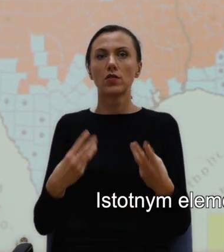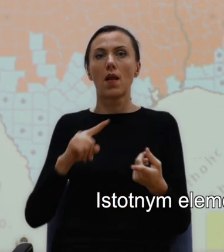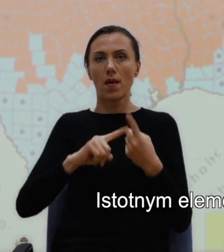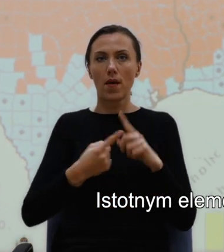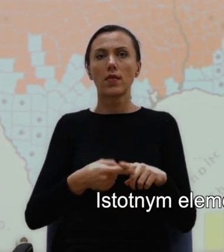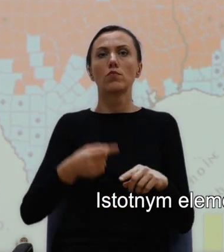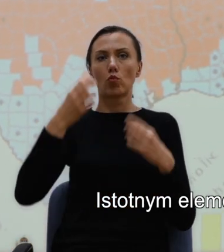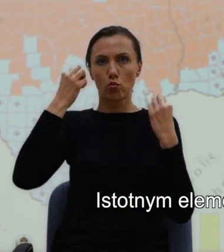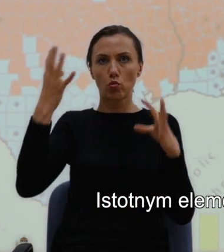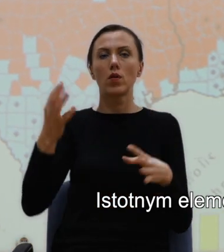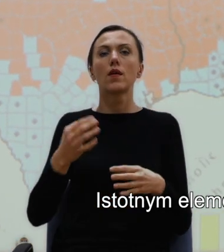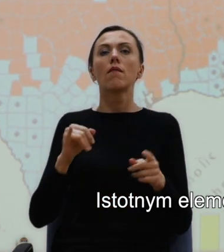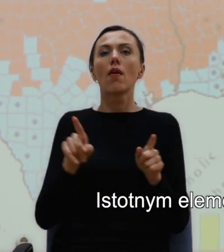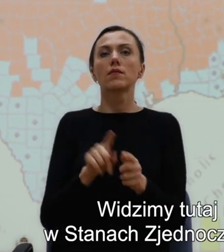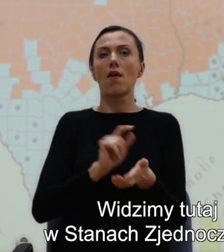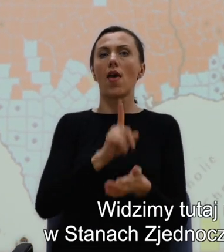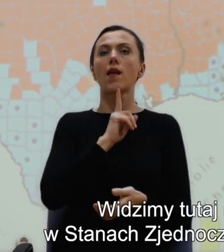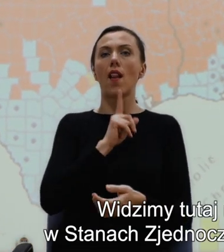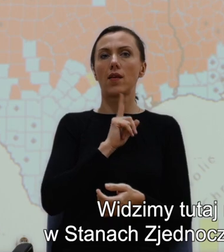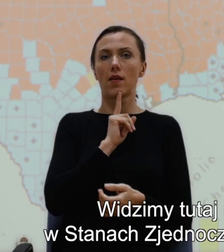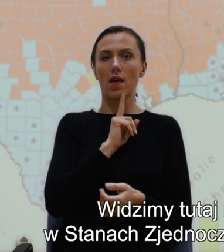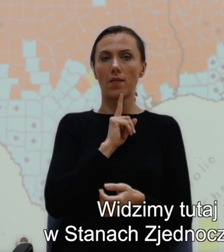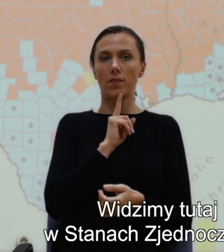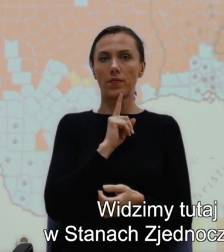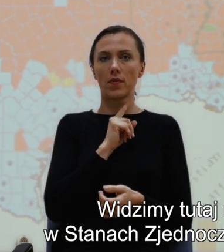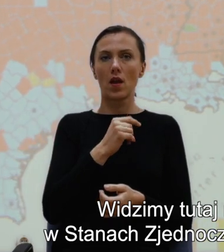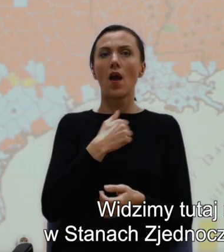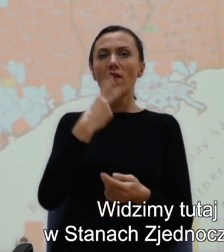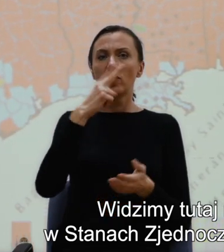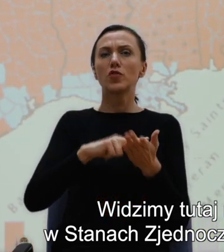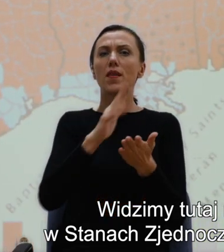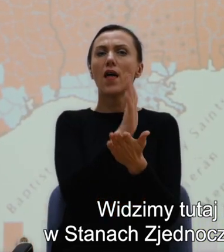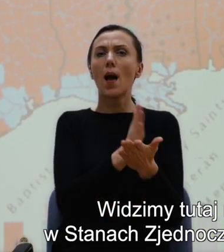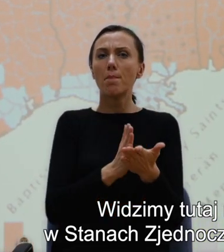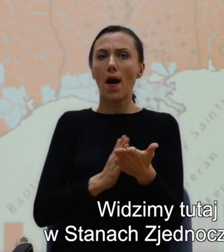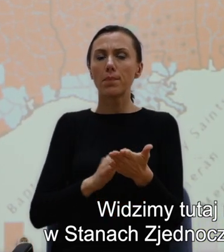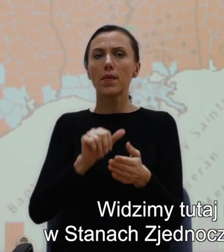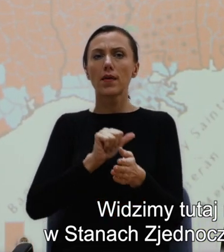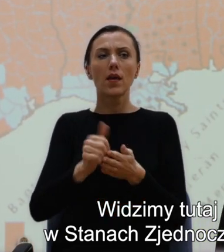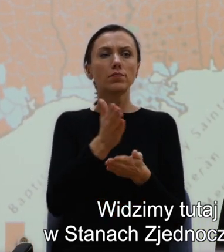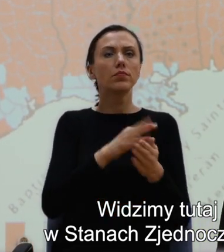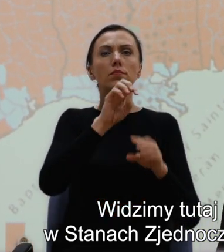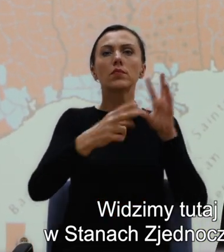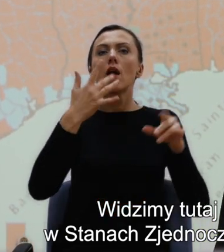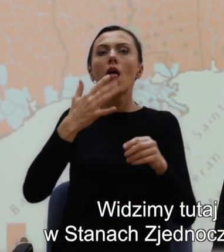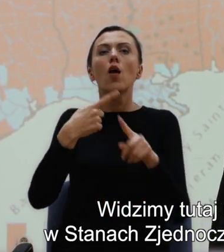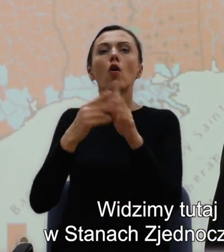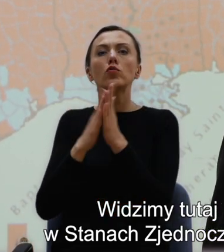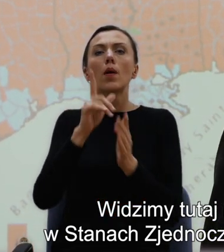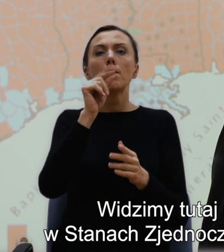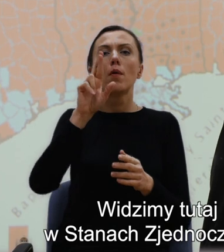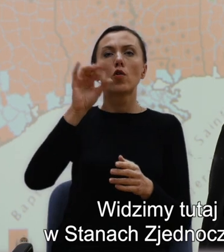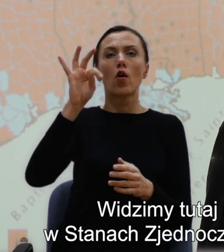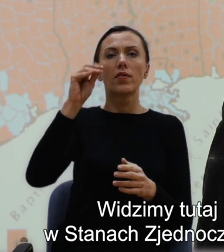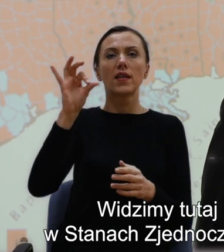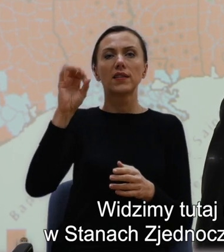południa jest religia. Widzimy tutaj na mapie rozkład kościołów protestanckich w Stanach